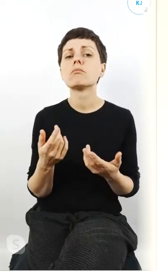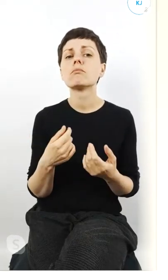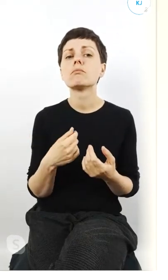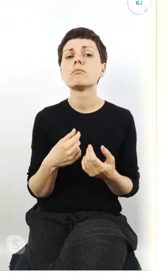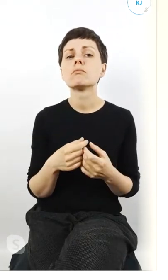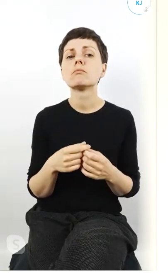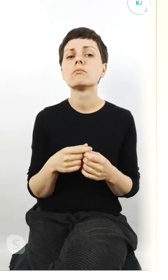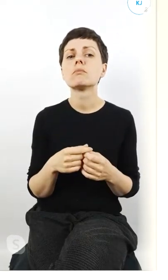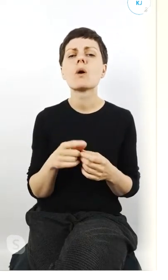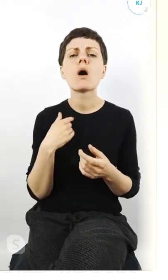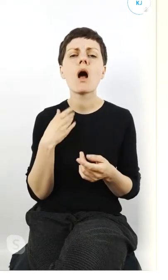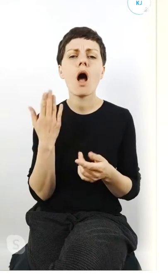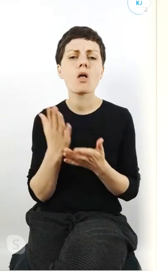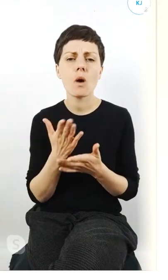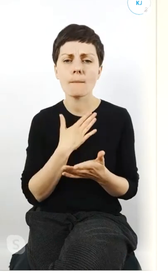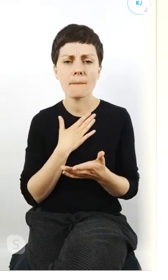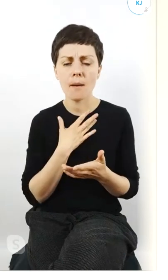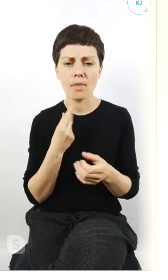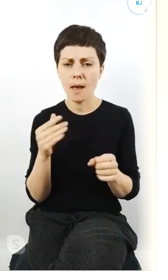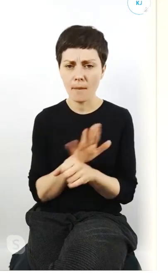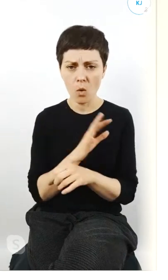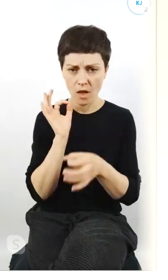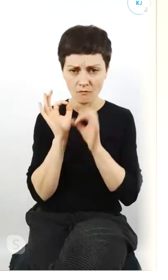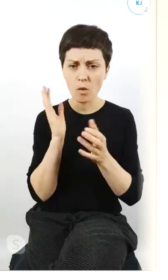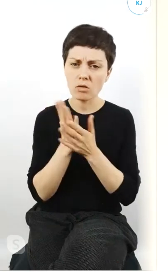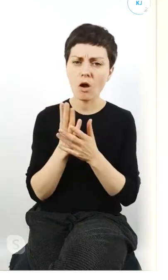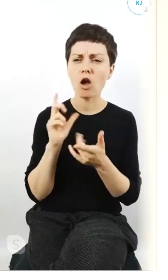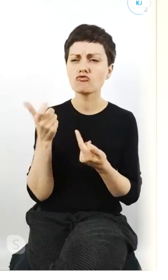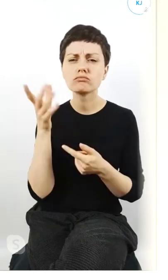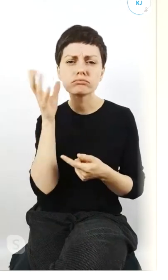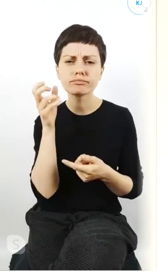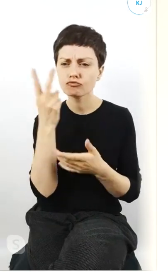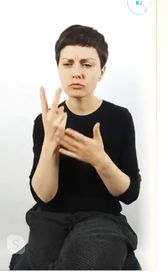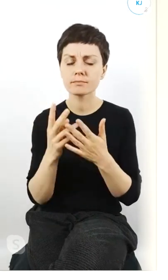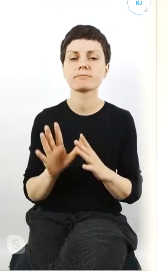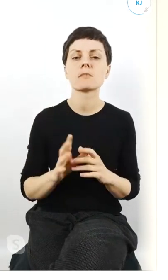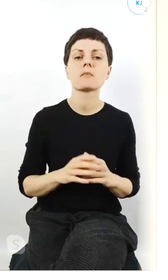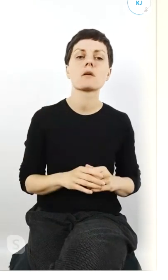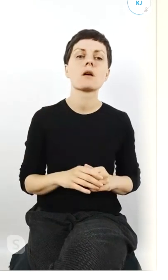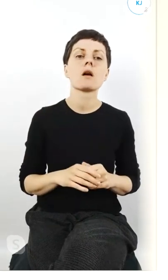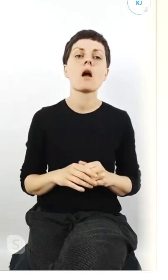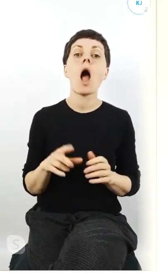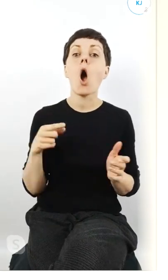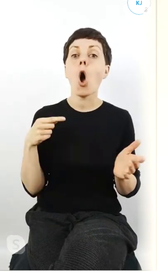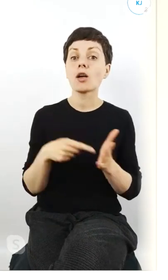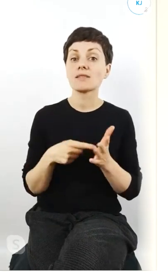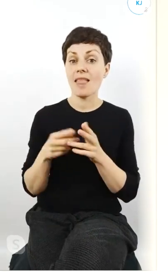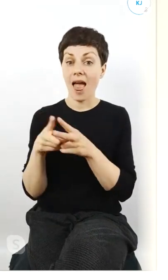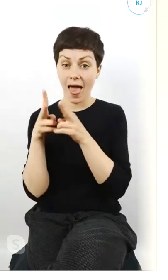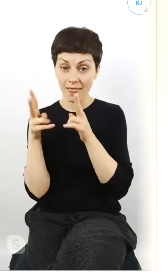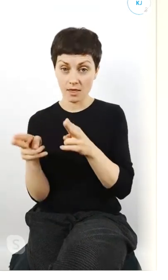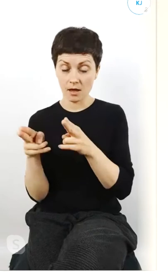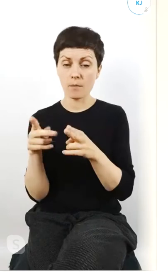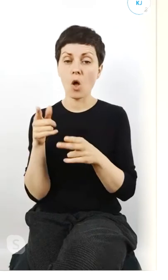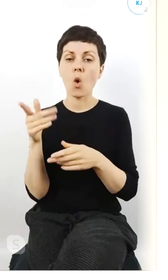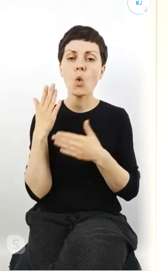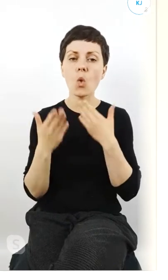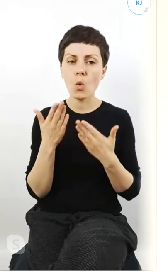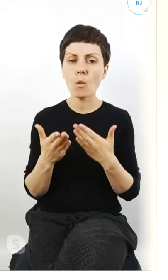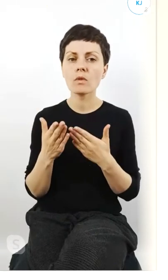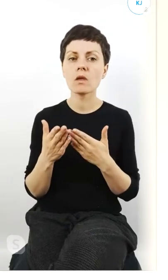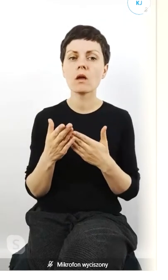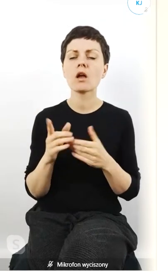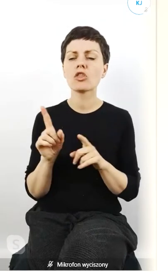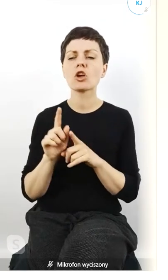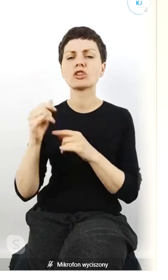szczątkowych informacji w każdym bądź razie w ostatnim etapie Lublin raz z